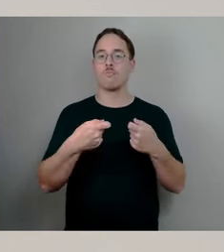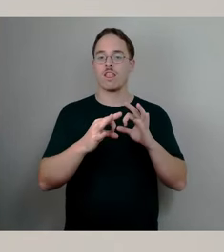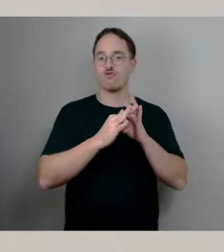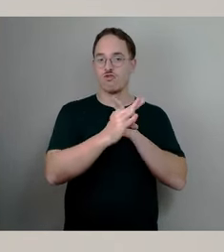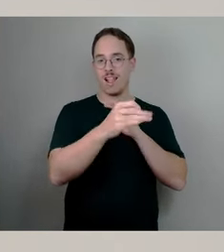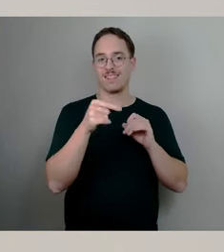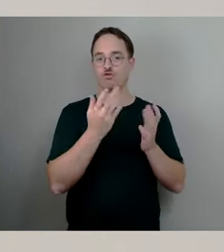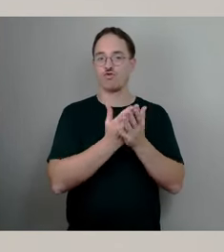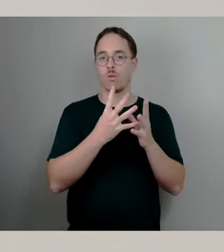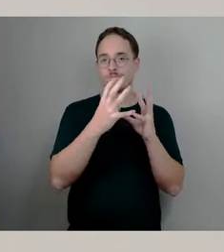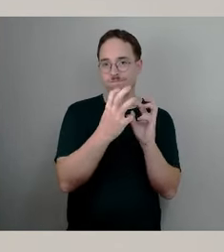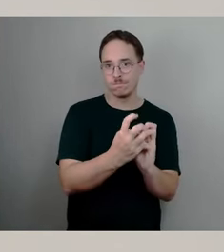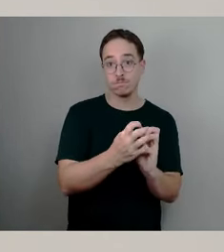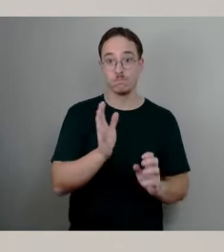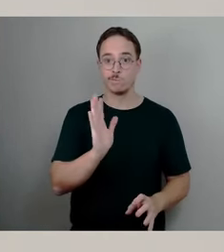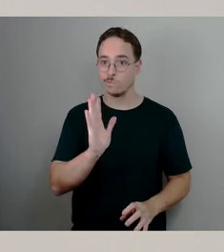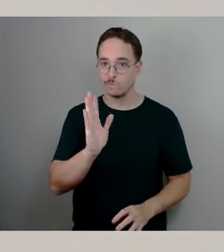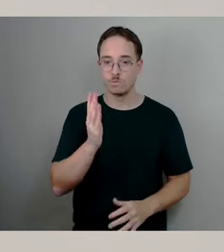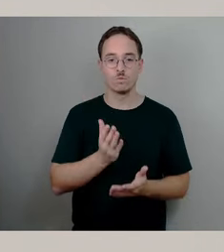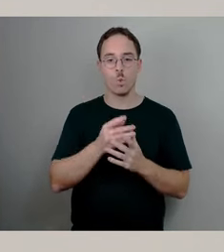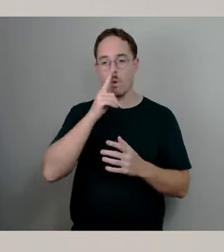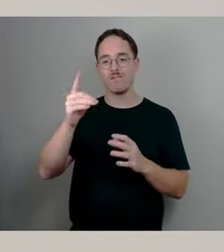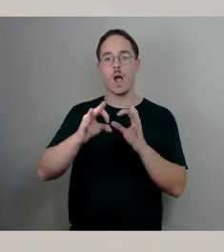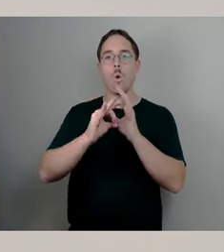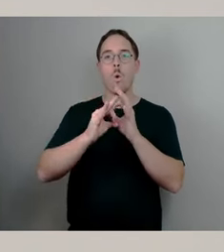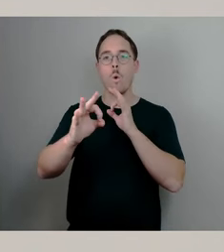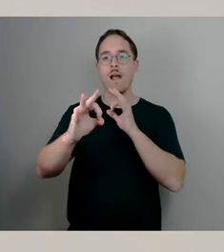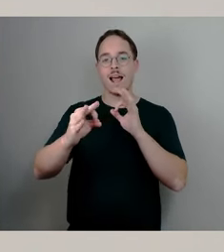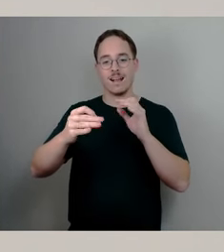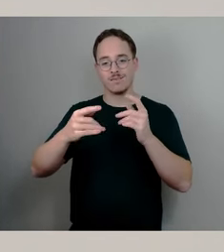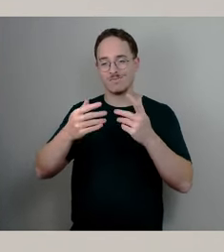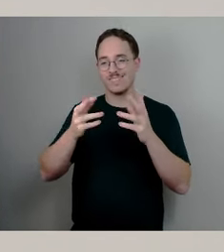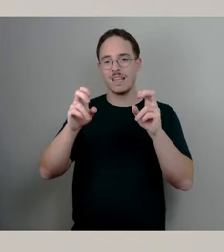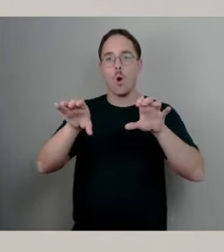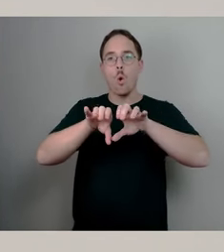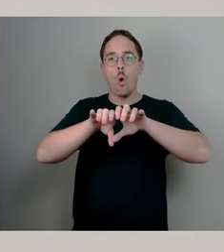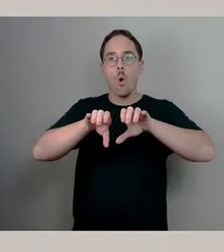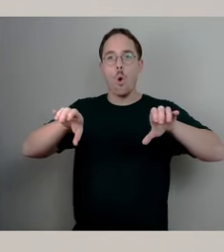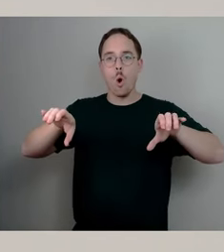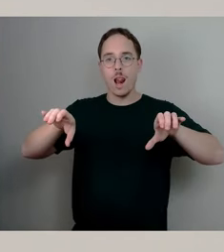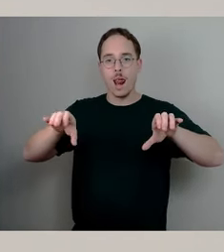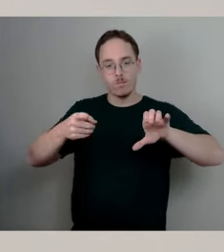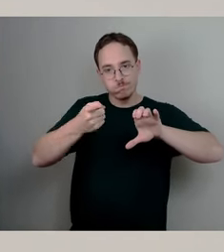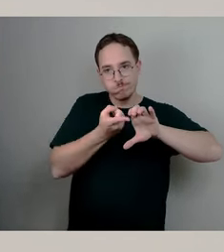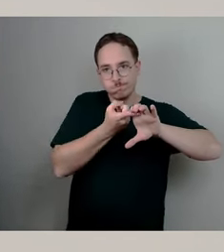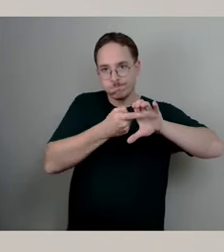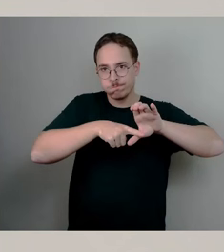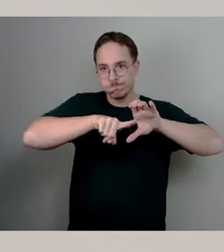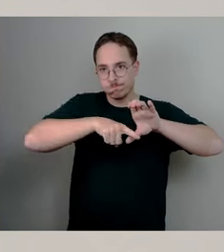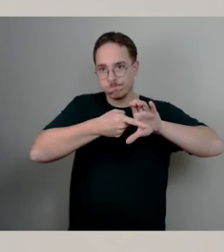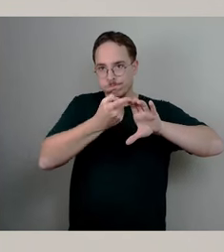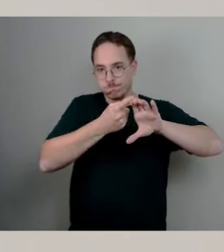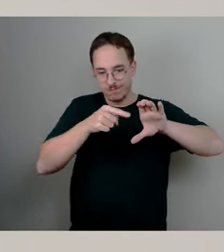Hohlkasteninneren festgestellt. Auch das haben wir im Bauausschuss, denke ich, erläutert, dass diese nichts mit der Tragfähigkeit des Brückenzugs C zu tun